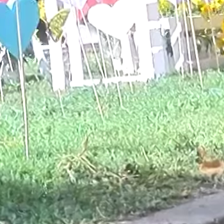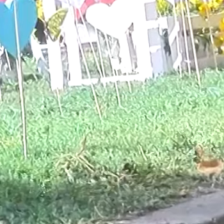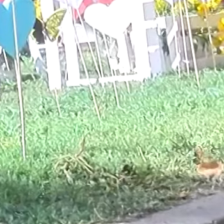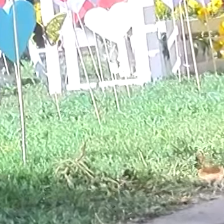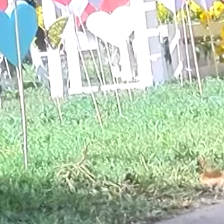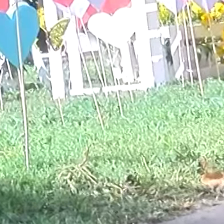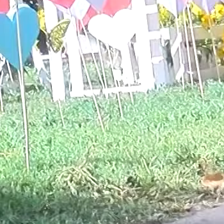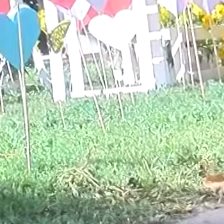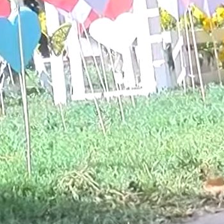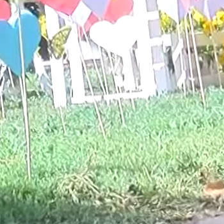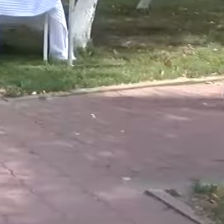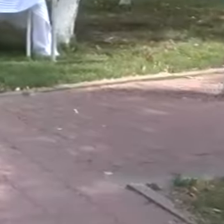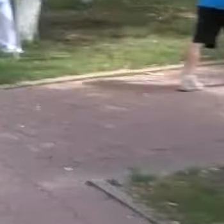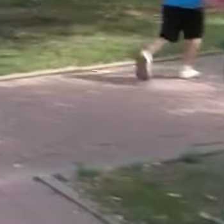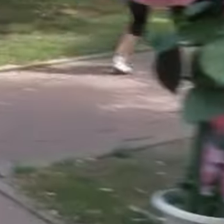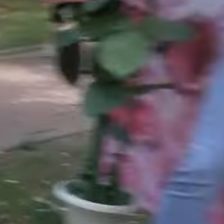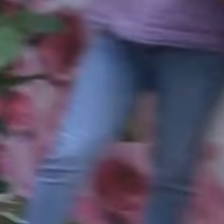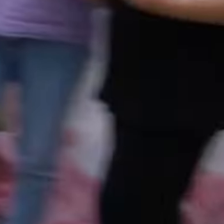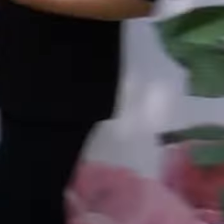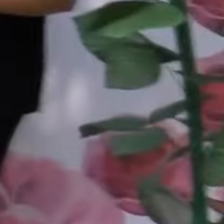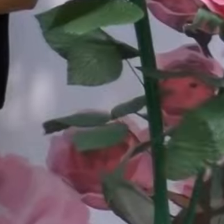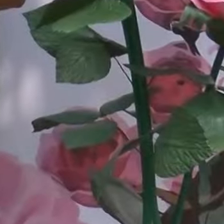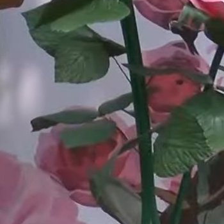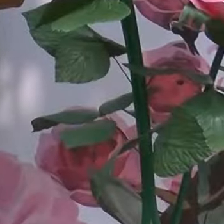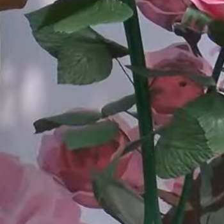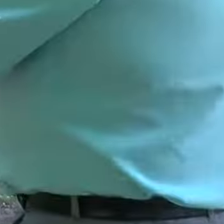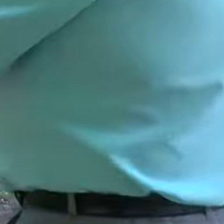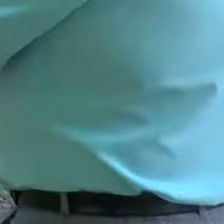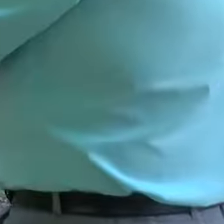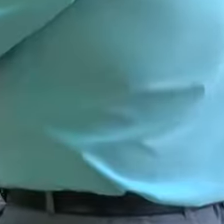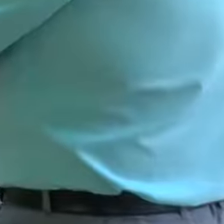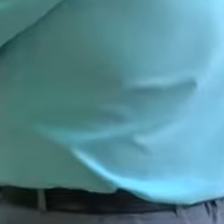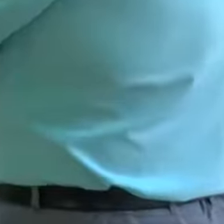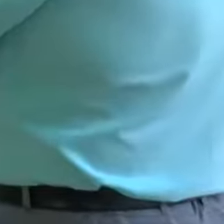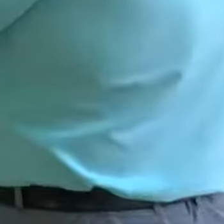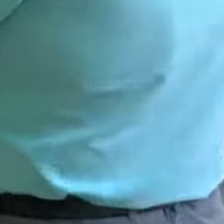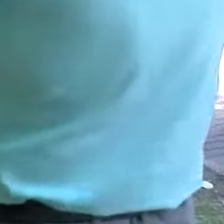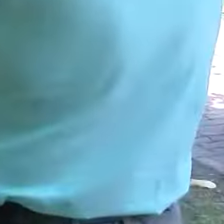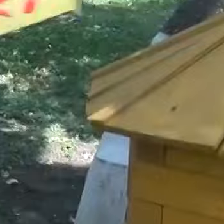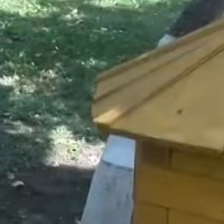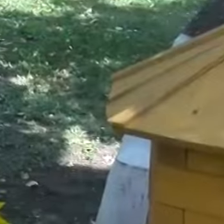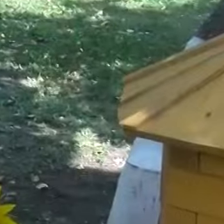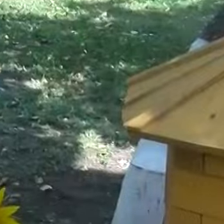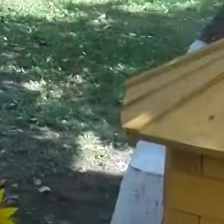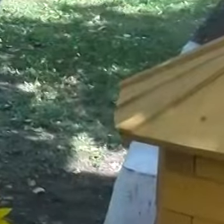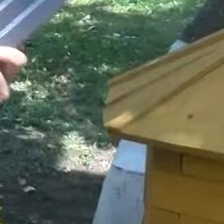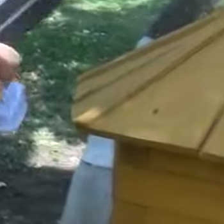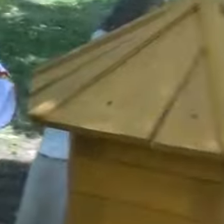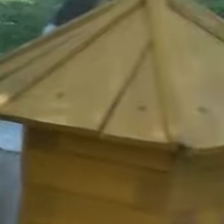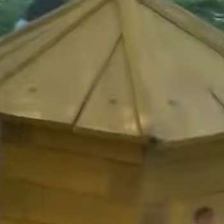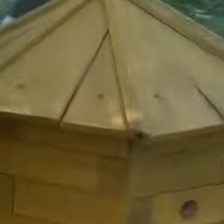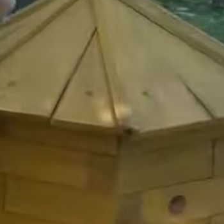поселения района организовали тематические фотозоны. Сделать снимок на память мог любой желающий. Это наше